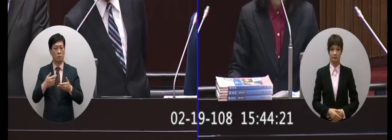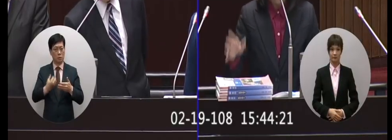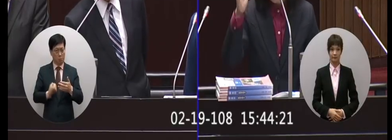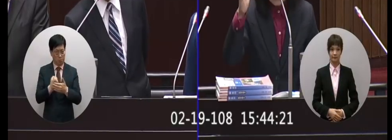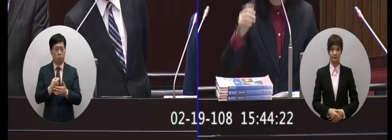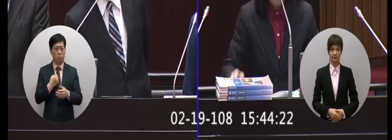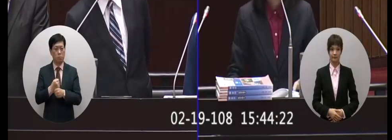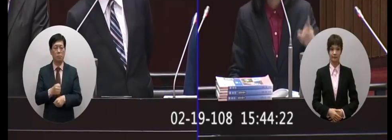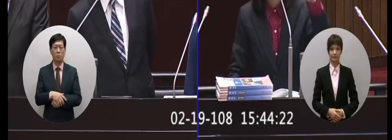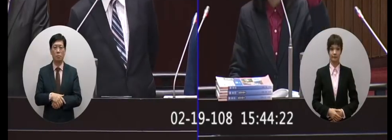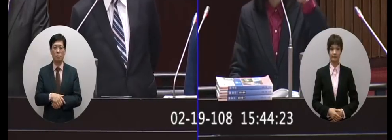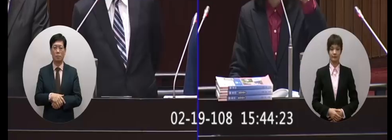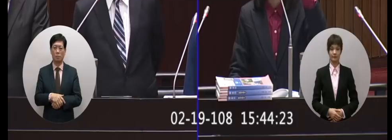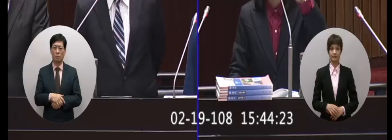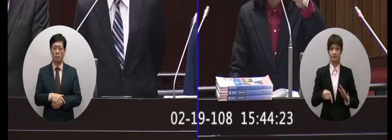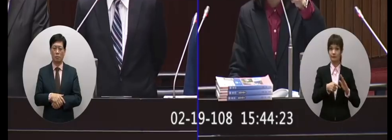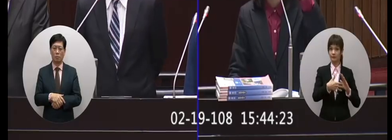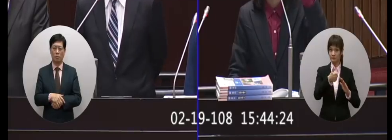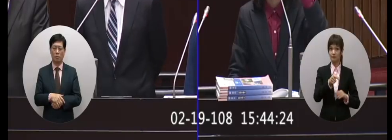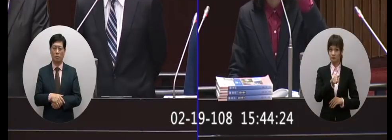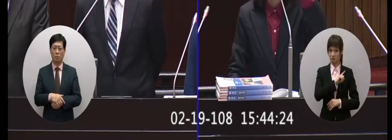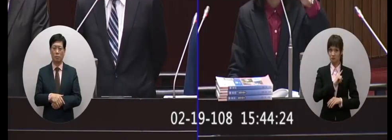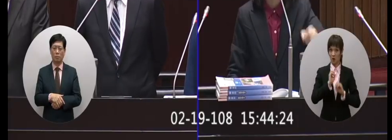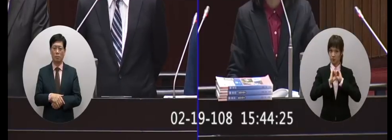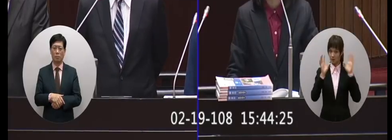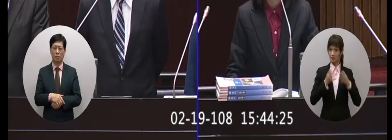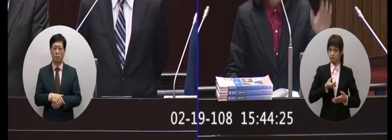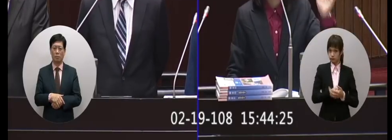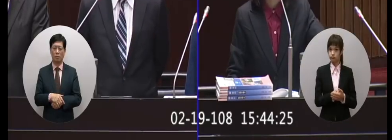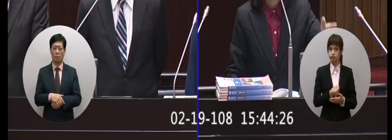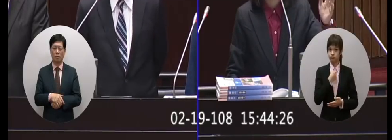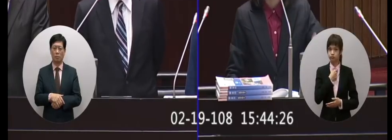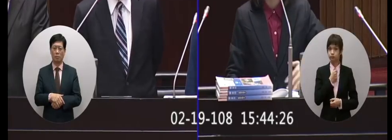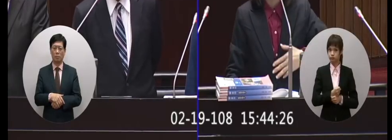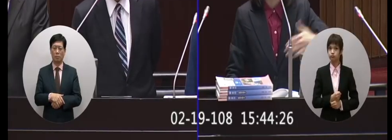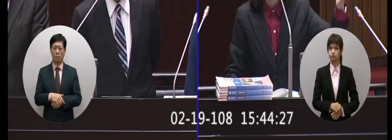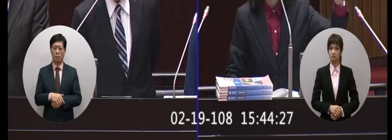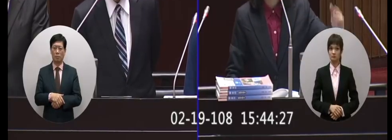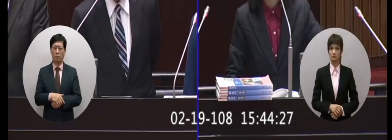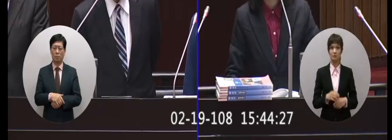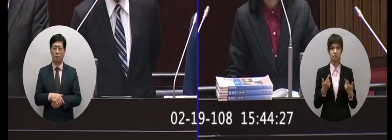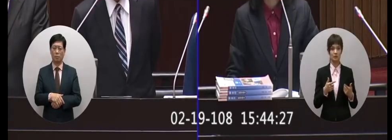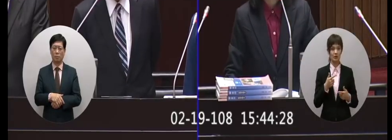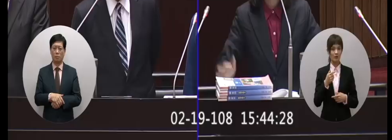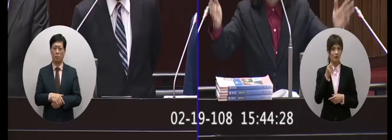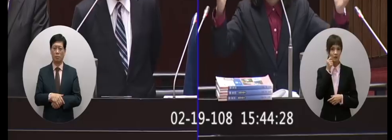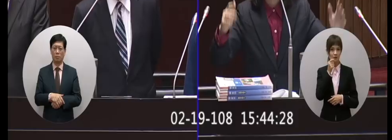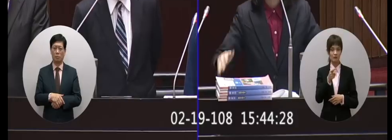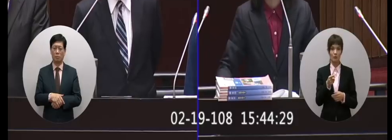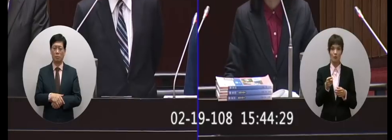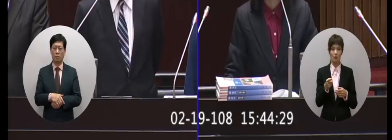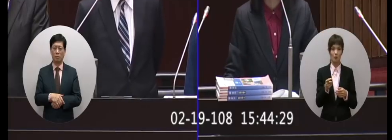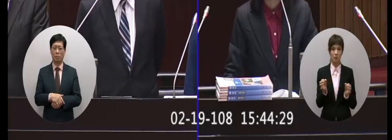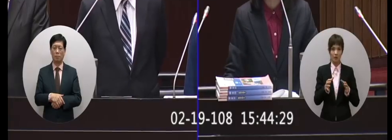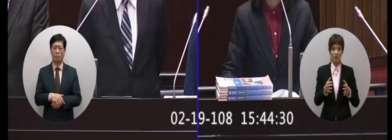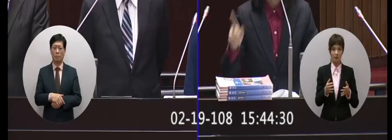決心要做的事好 那就院長要宣布這是你有決心要做事喔不是只是我們看不到一頁的內容但是看